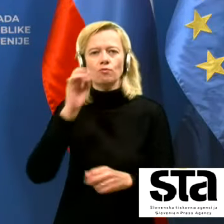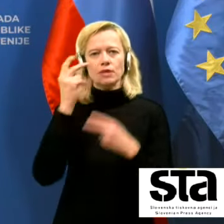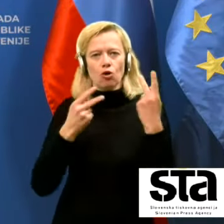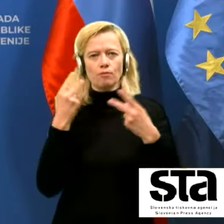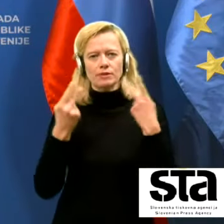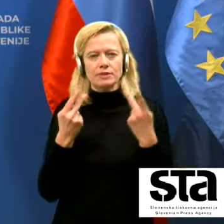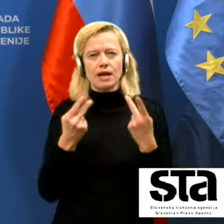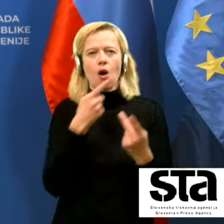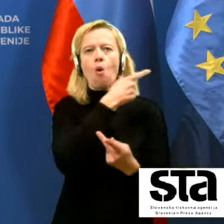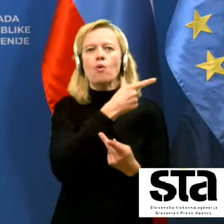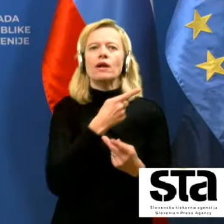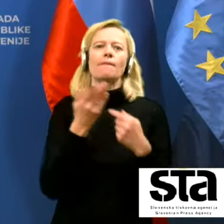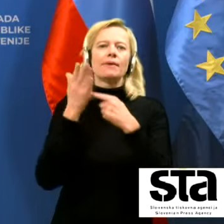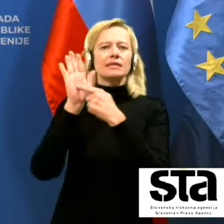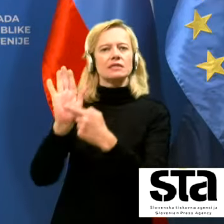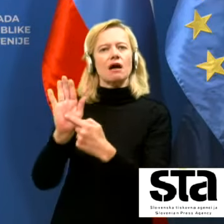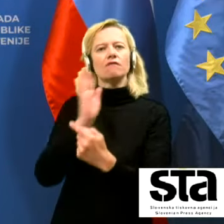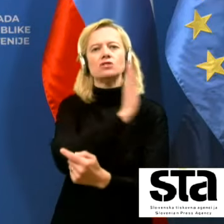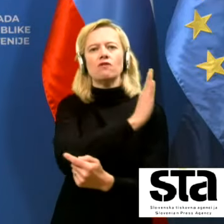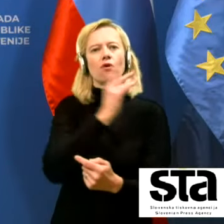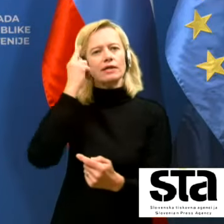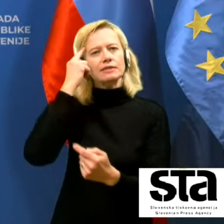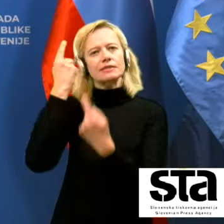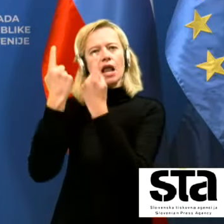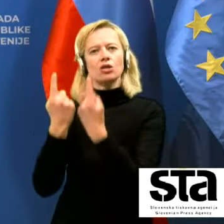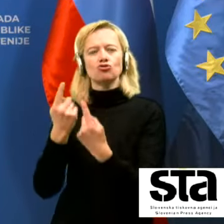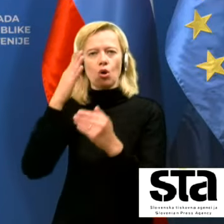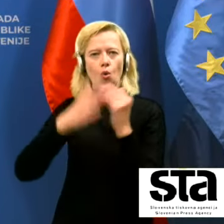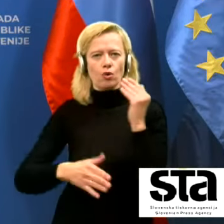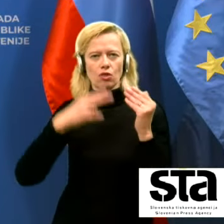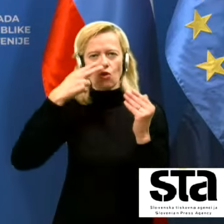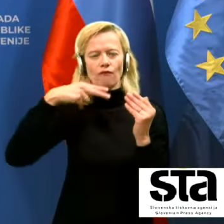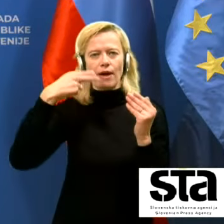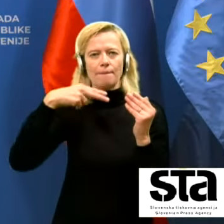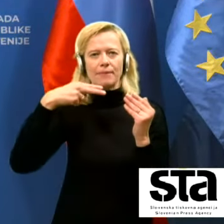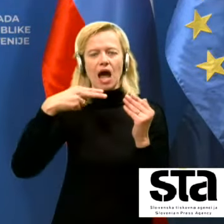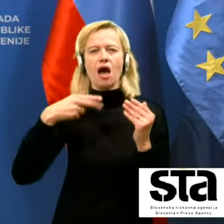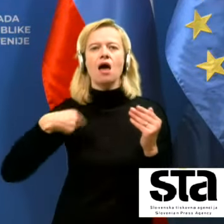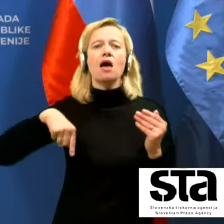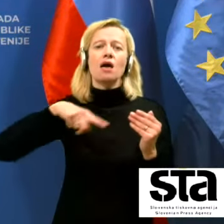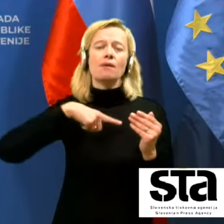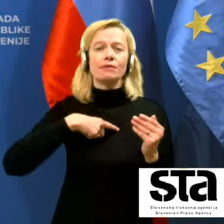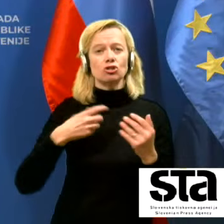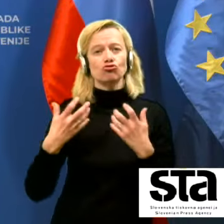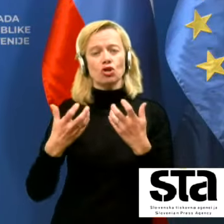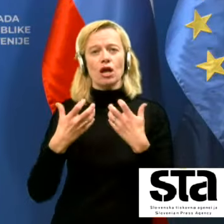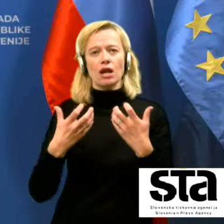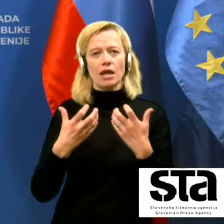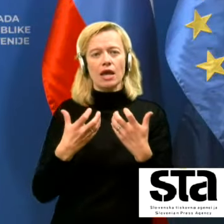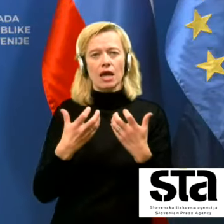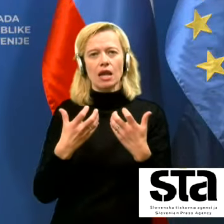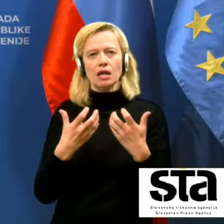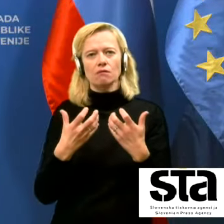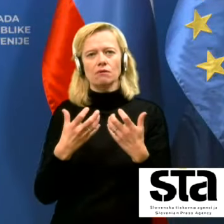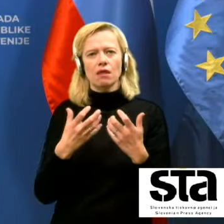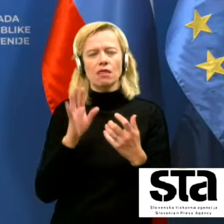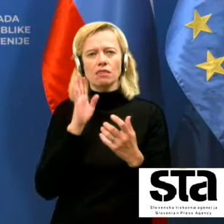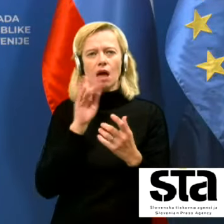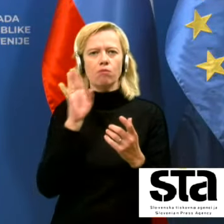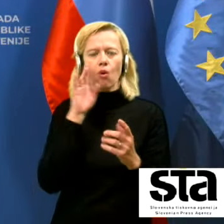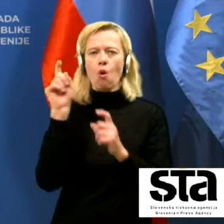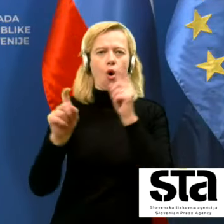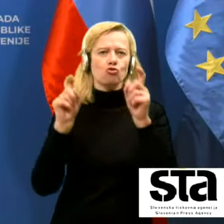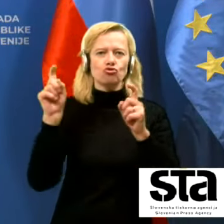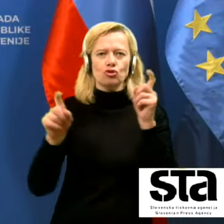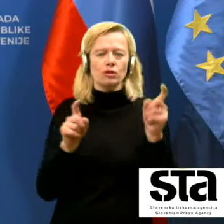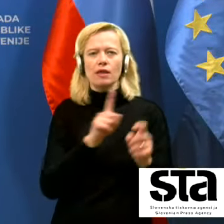stališče predstavlja šele konec novembra in želeli smo svede tudi v izogi počitkom o